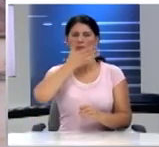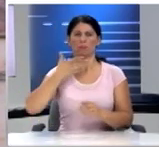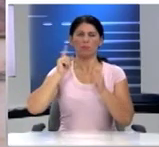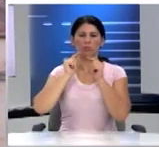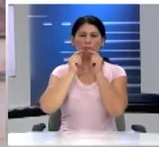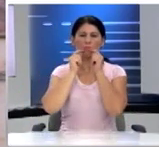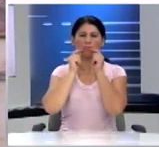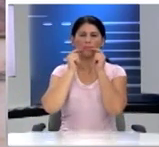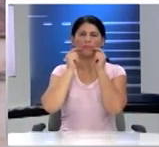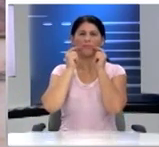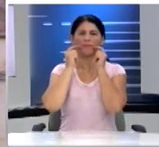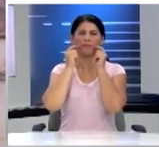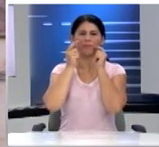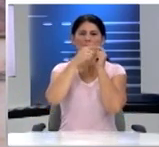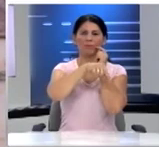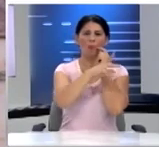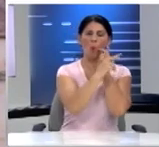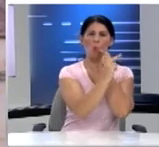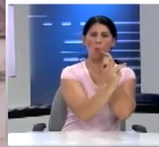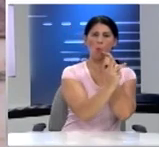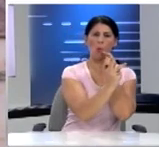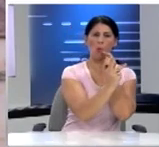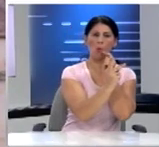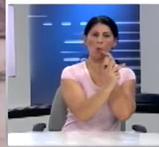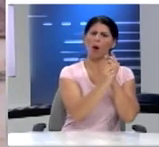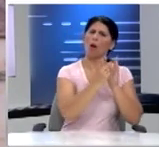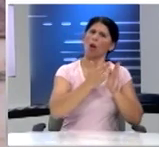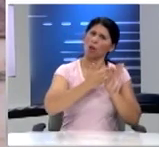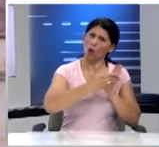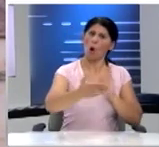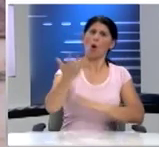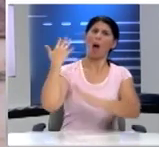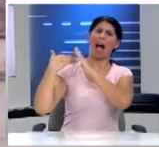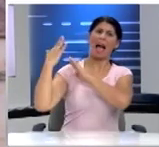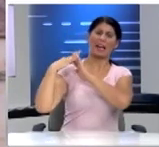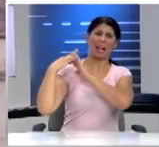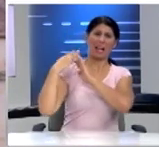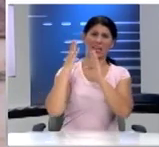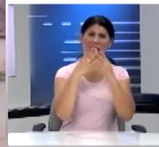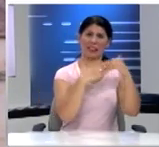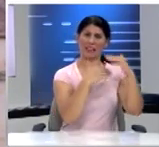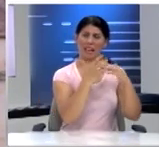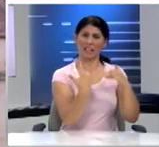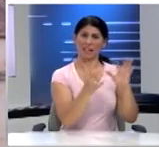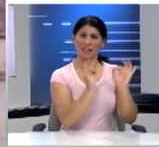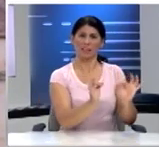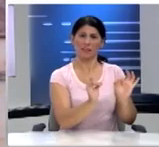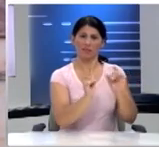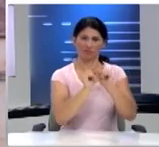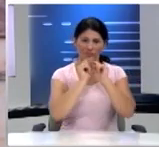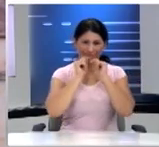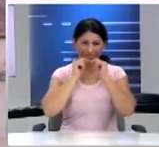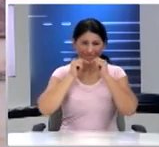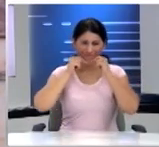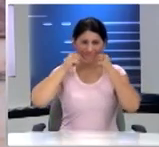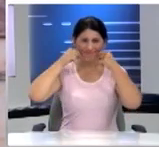χαμόγελο Ενώ ο κούρος Και όλη η αρχαϊκή τέχνη Έχει χαρακτηριστικό Το έντονο